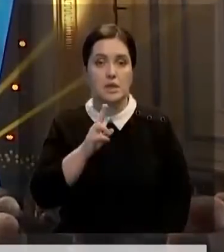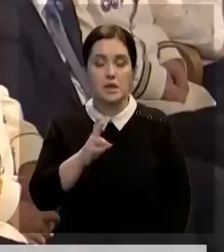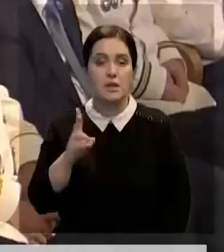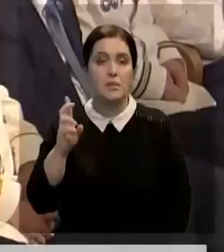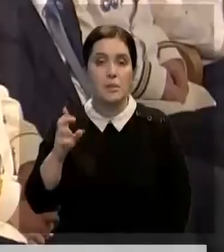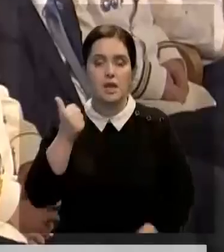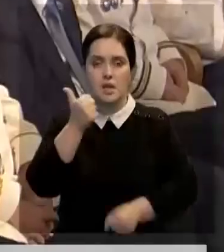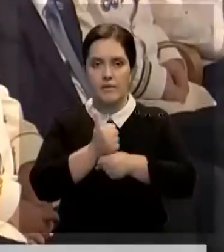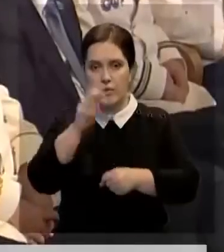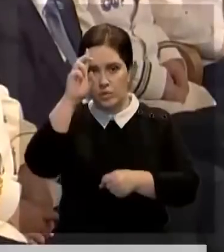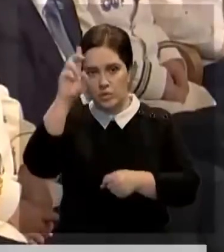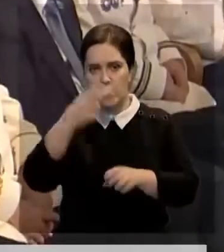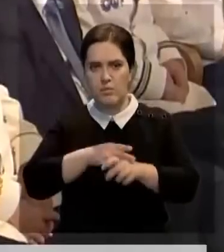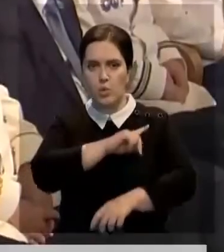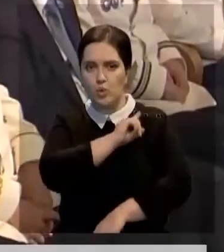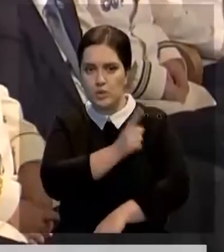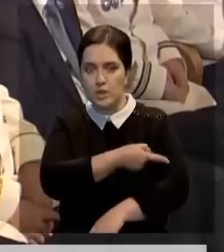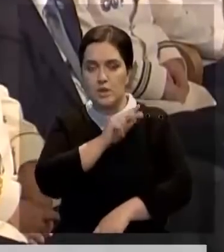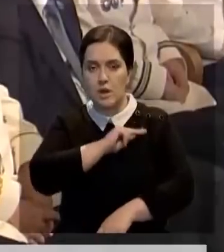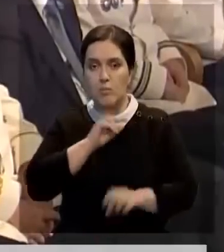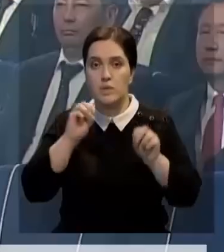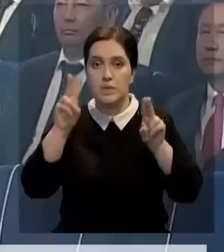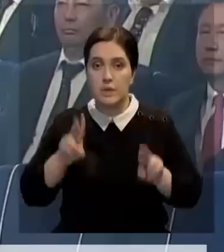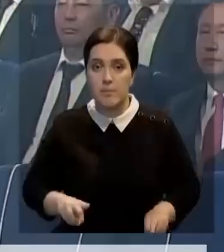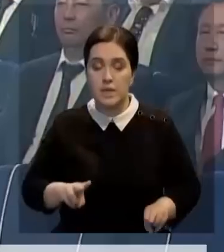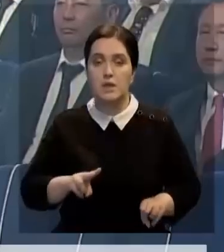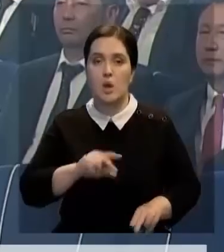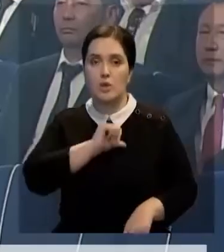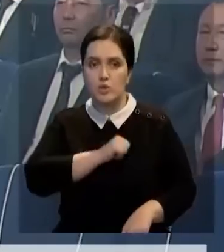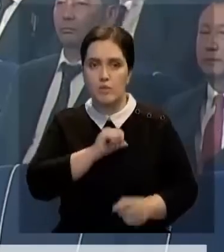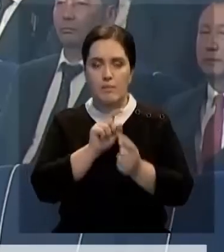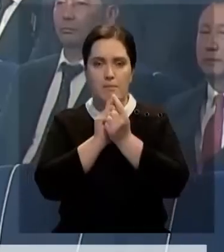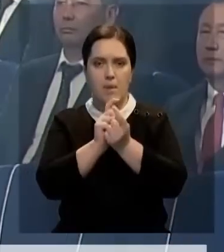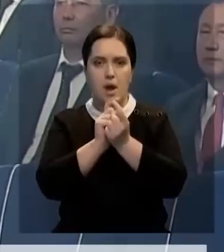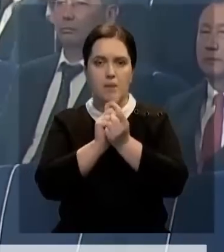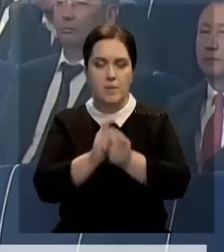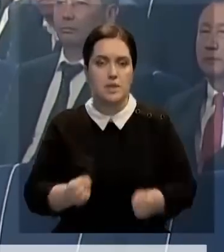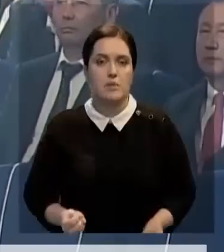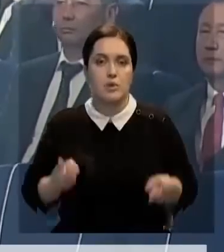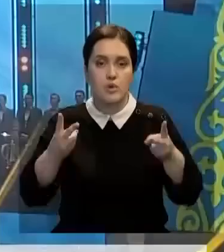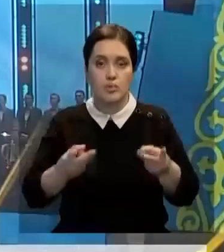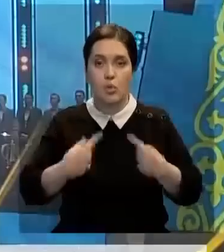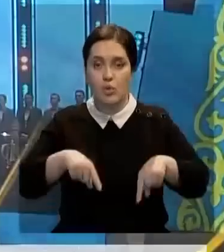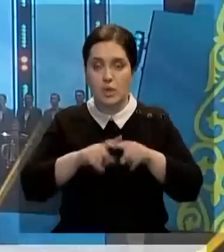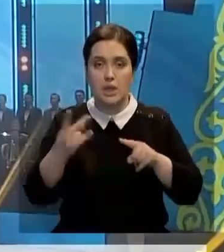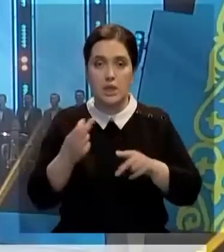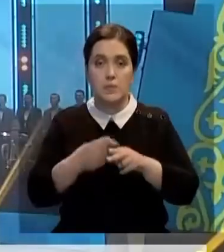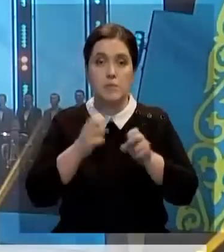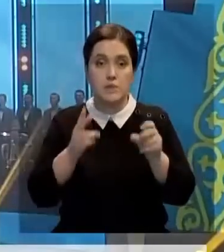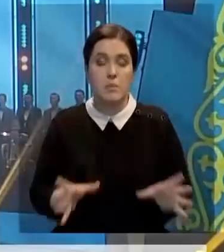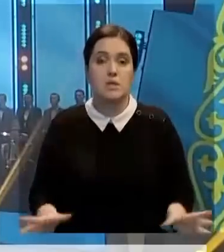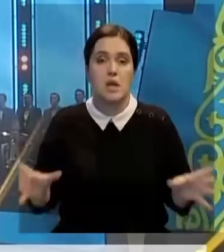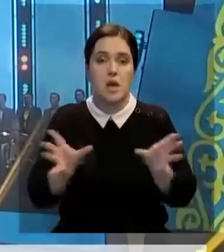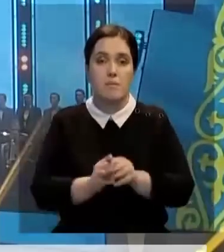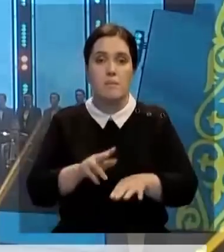КНБ. Глава государства отметил усиленную работу спецслужб в борьбе с организованной преступностью. Органы нацбезопасности совместно с